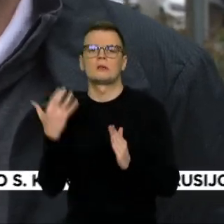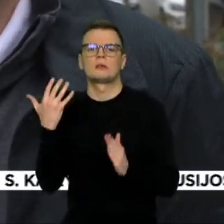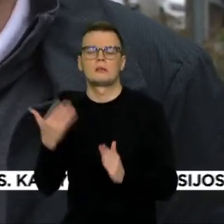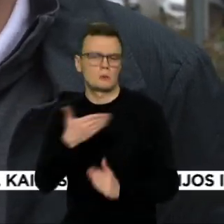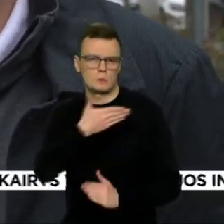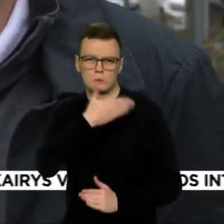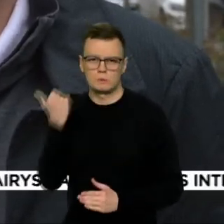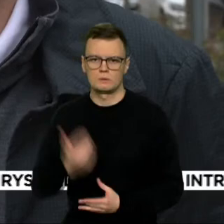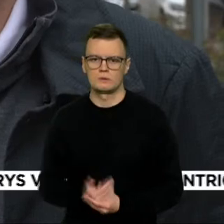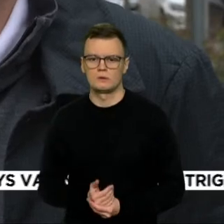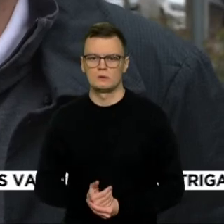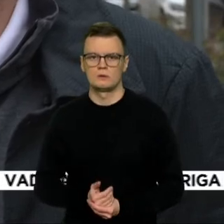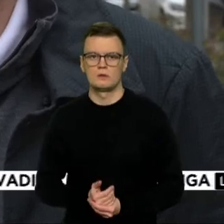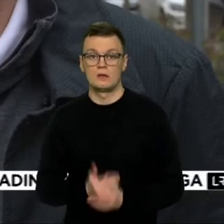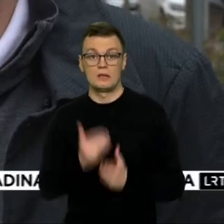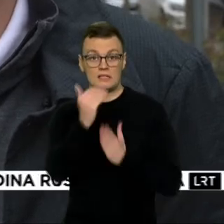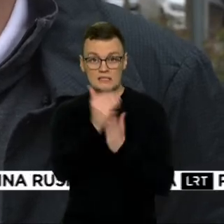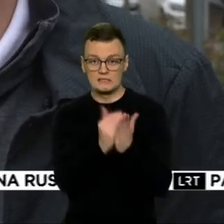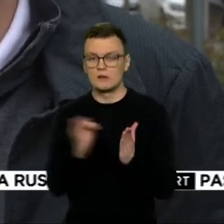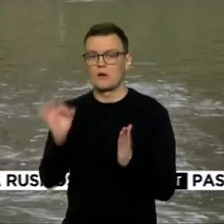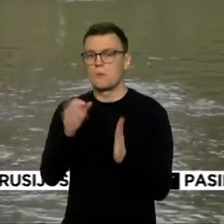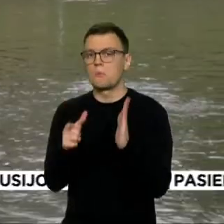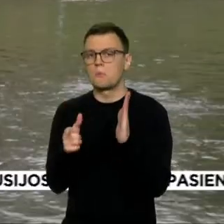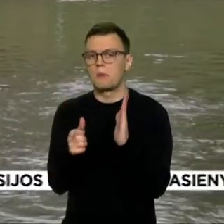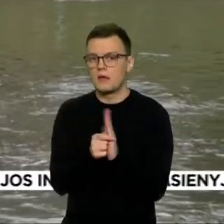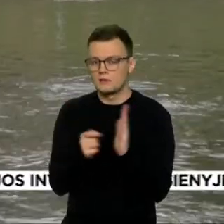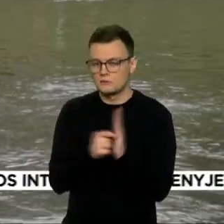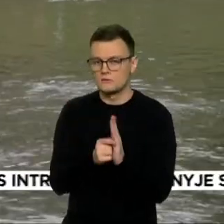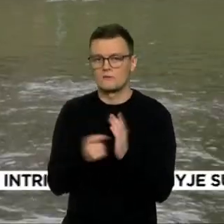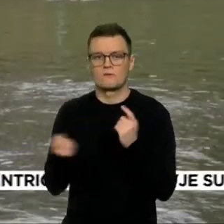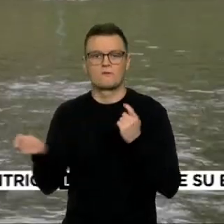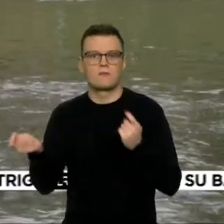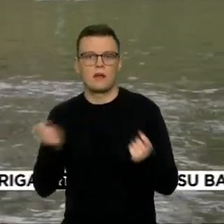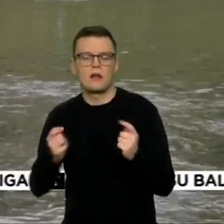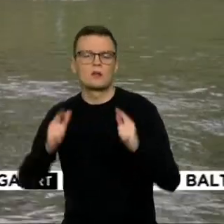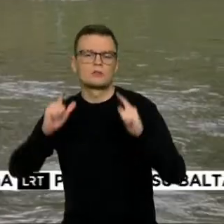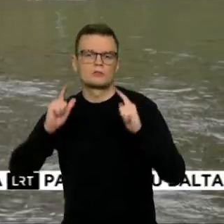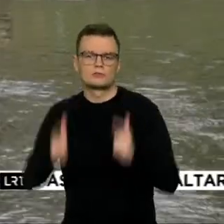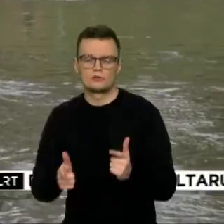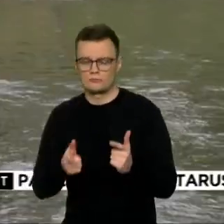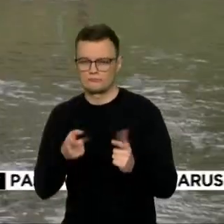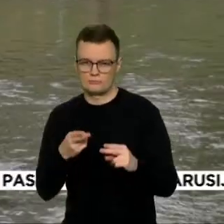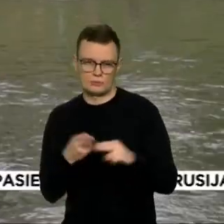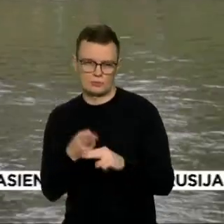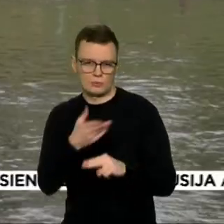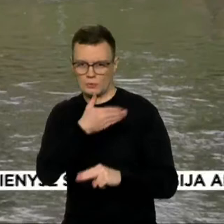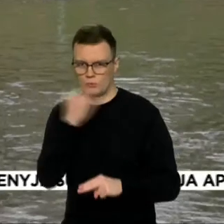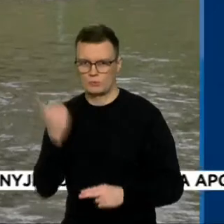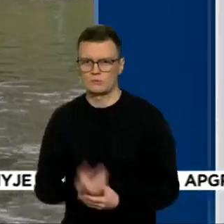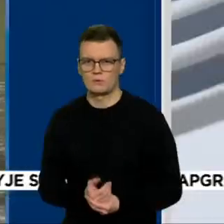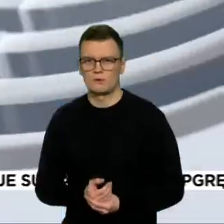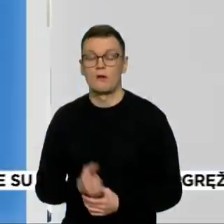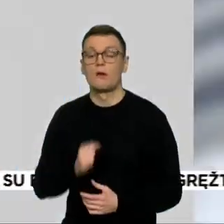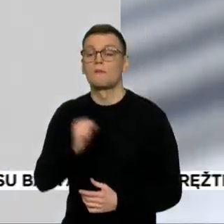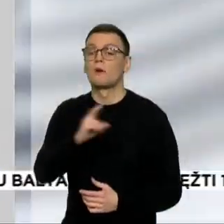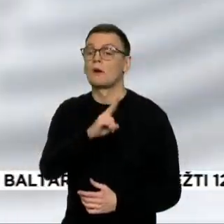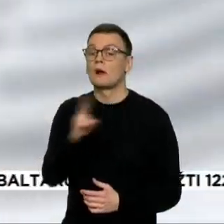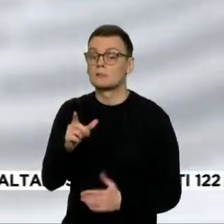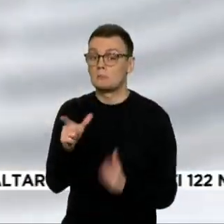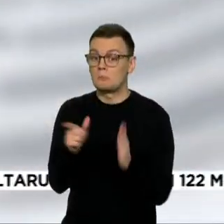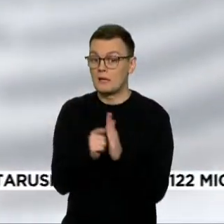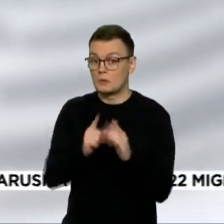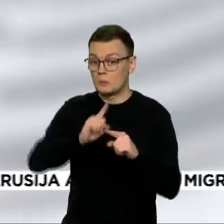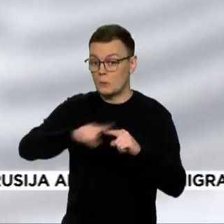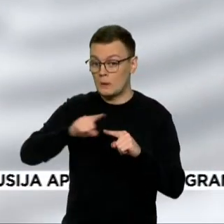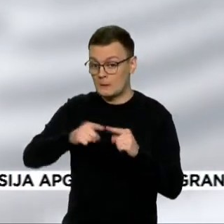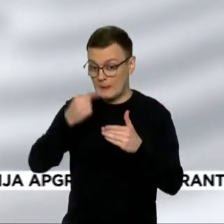įstatymui čia pensijų fondų valdytojai nenusižengia. Bet nugalėtųjų nėra net tarptų, pensija jau arba čia pat. Jų